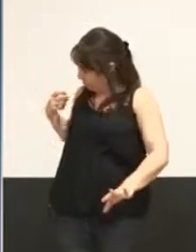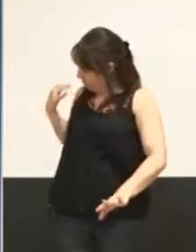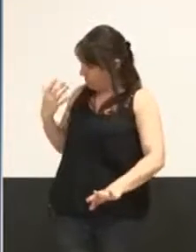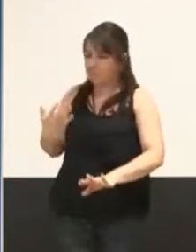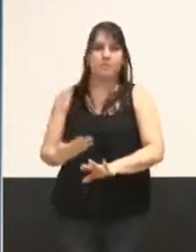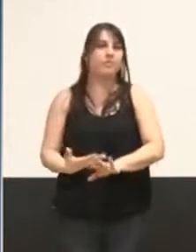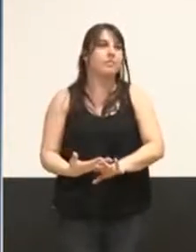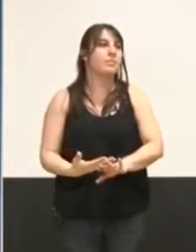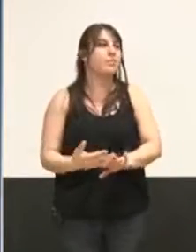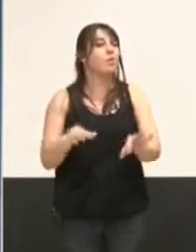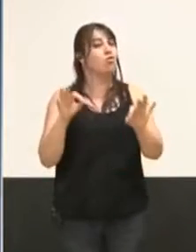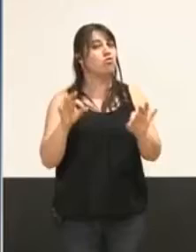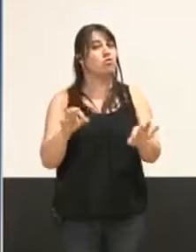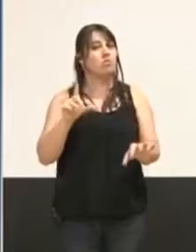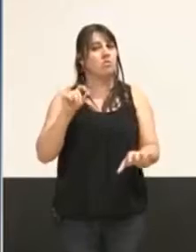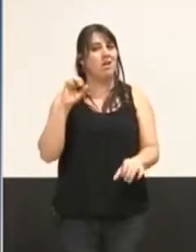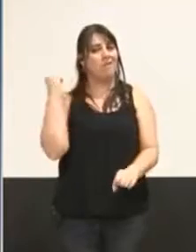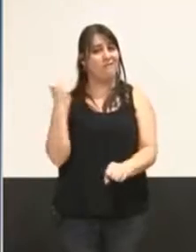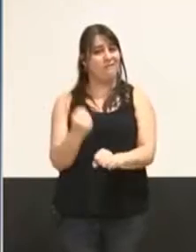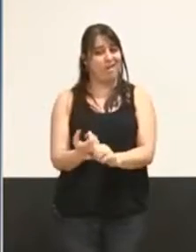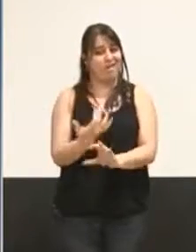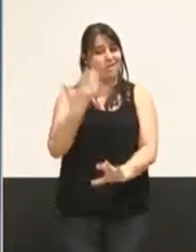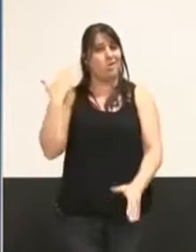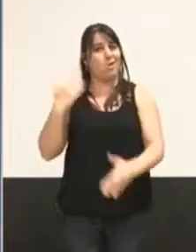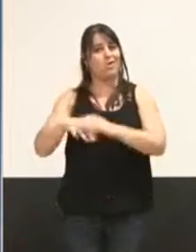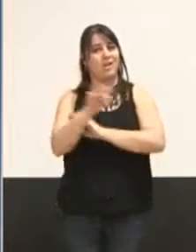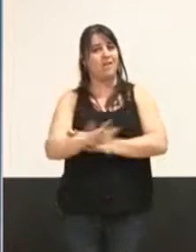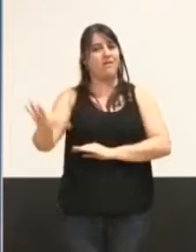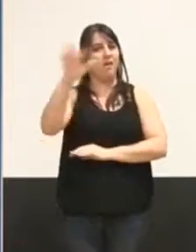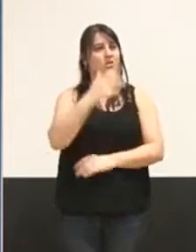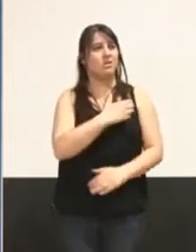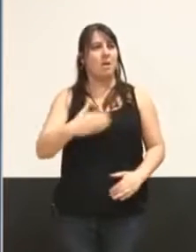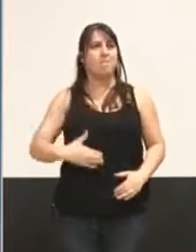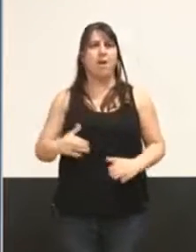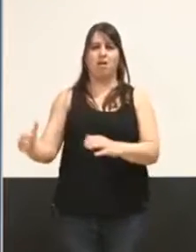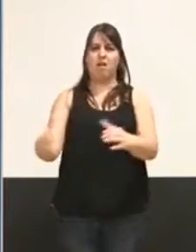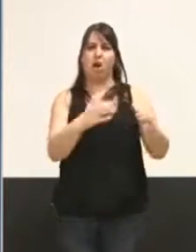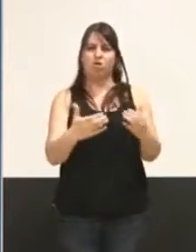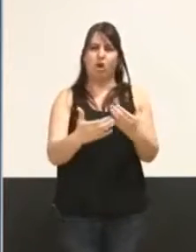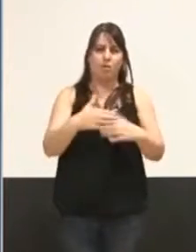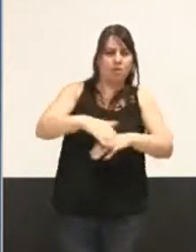Mais il y a une vingtaine d'années aussi, dans notre pays, des maires se sont engagés sur ces dossiers.